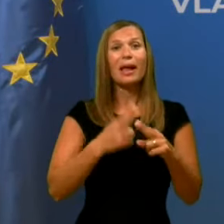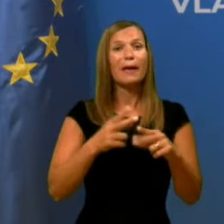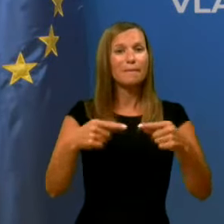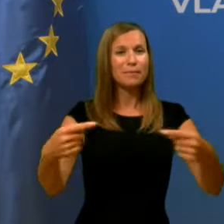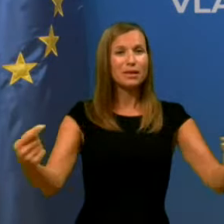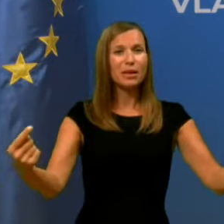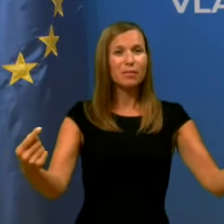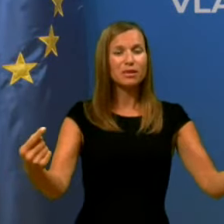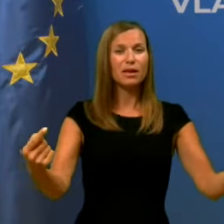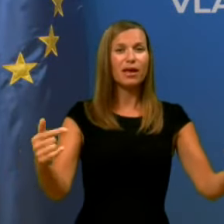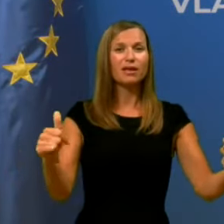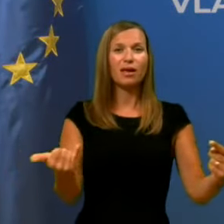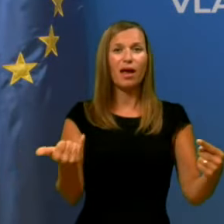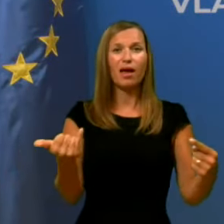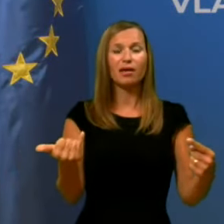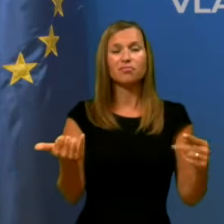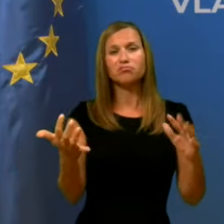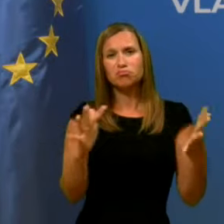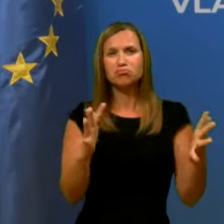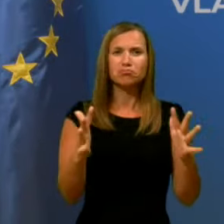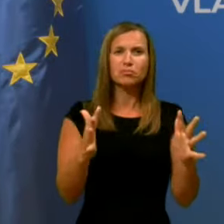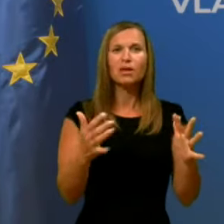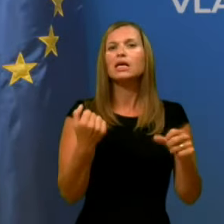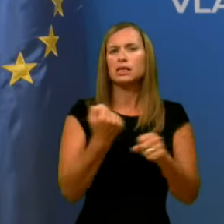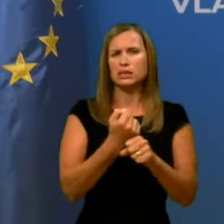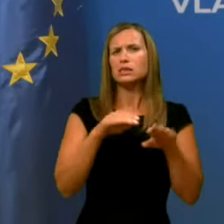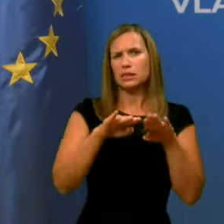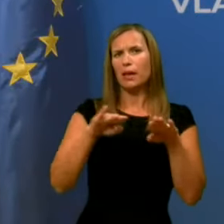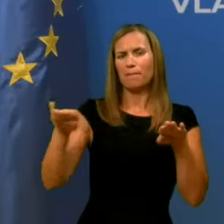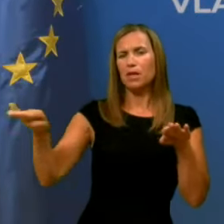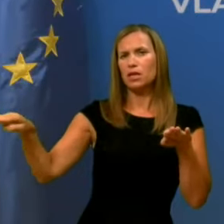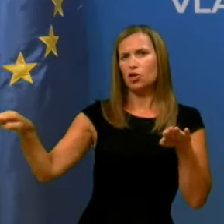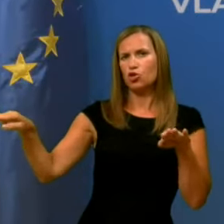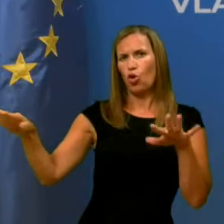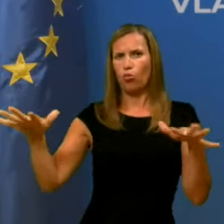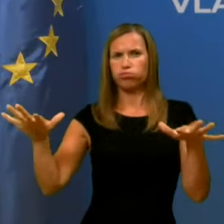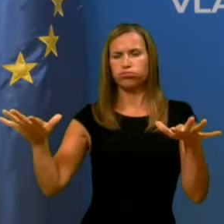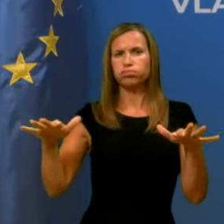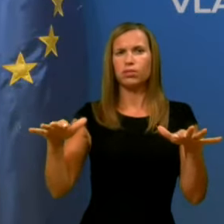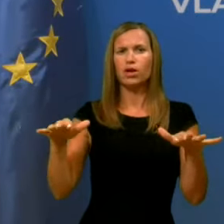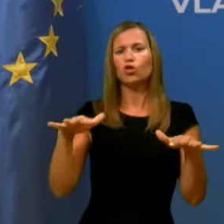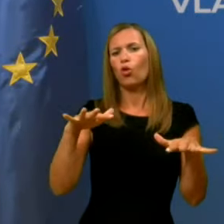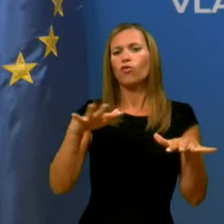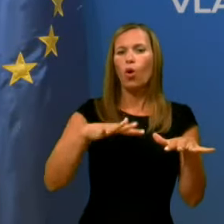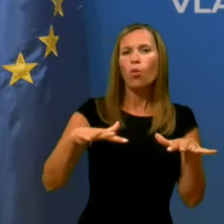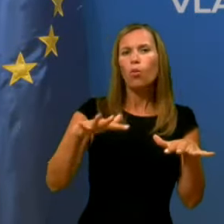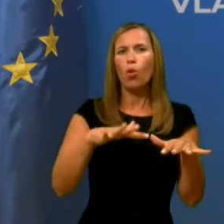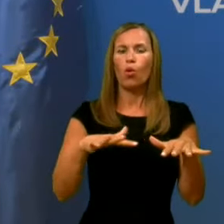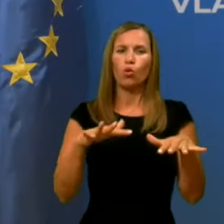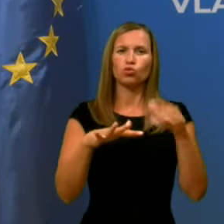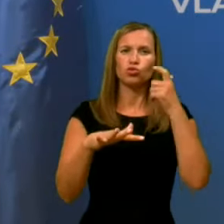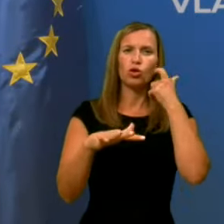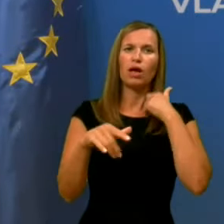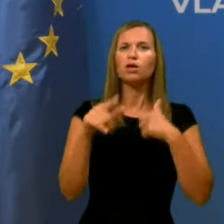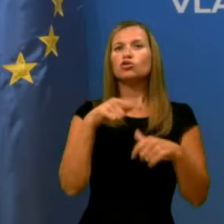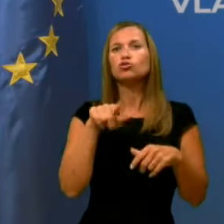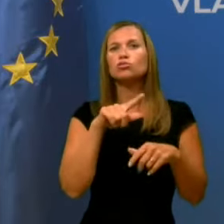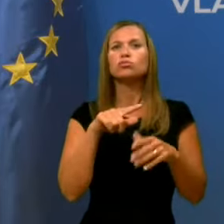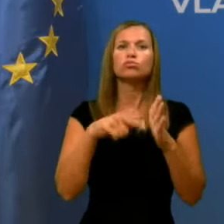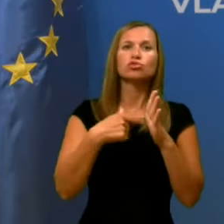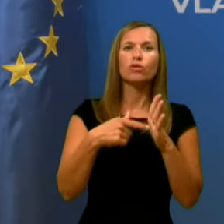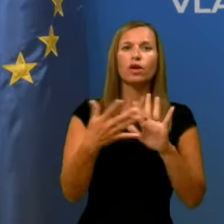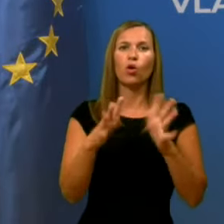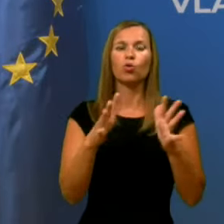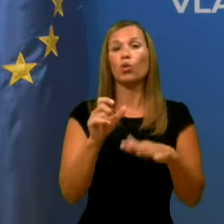je nekje stabilizirano v tem območju, kjer se gibljamo na številki v krog 12